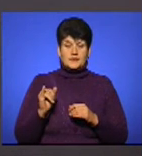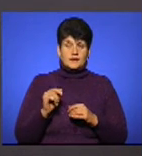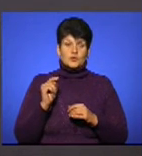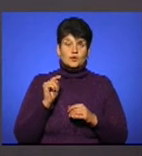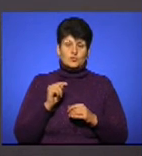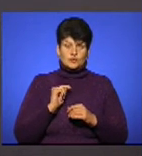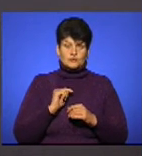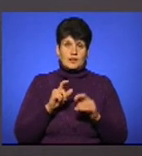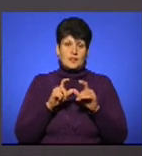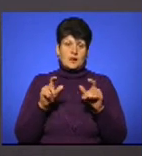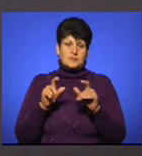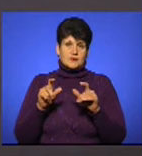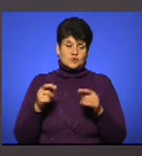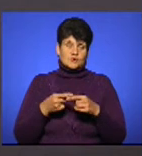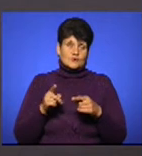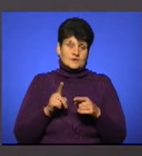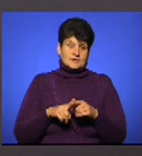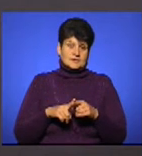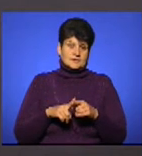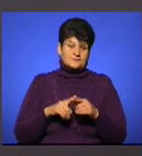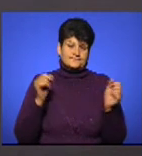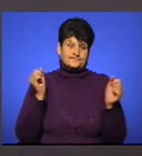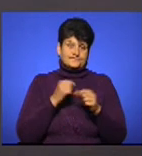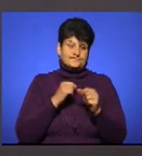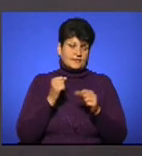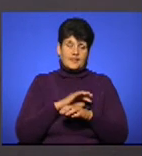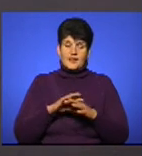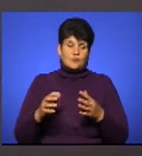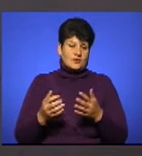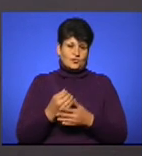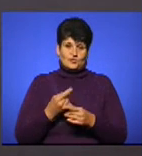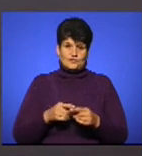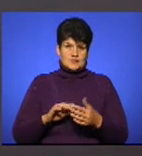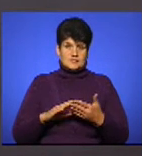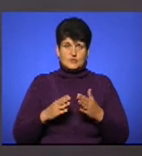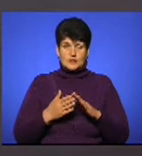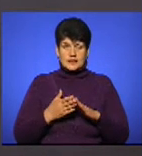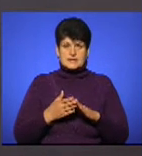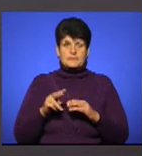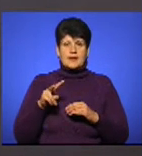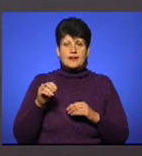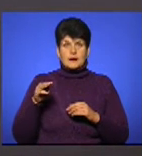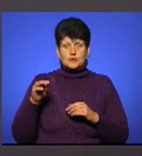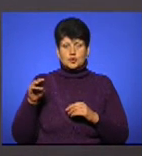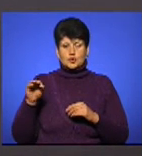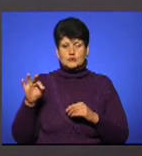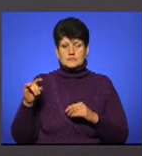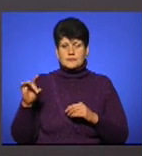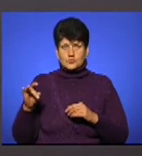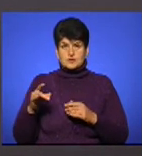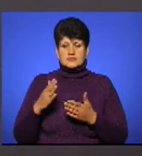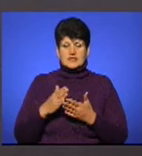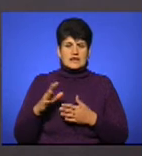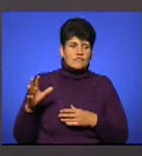Тому таблички – це абсолютно не перетунок в даній ситуації. Лептоспіроз присутній